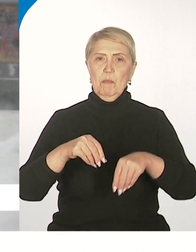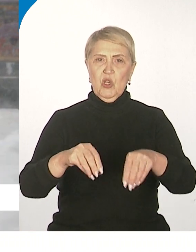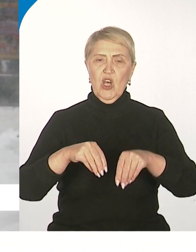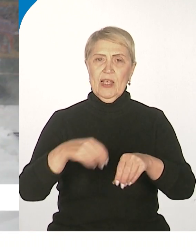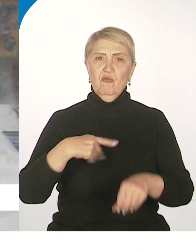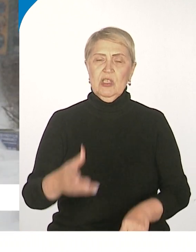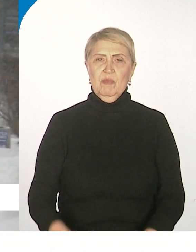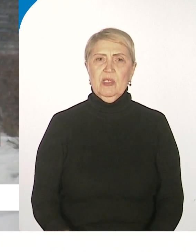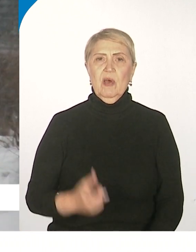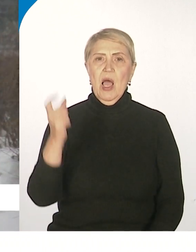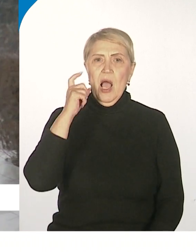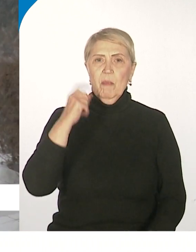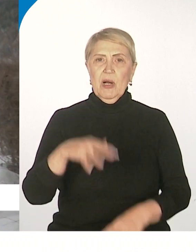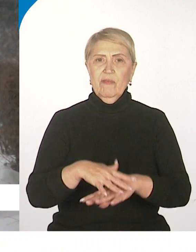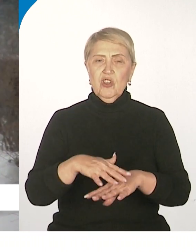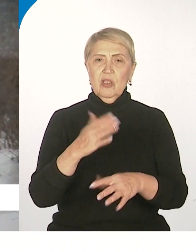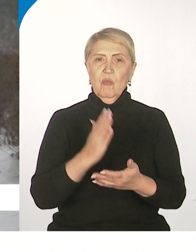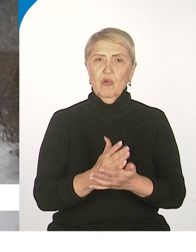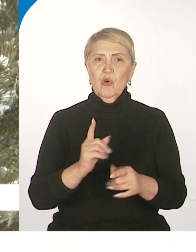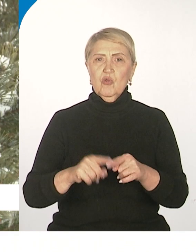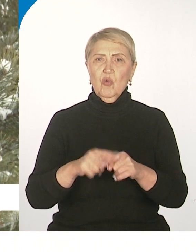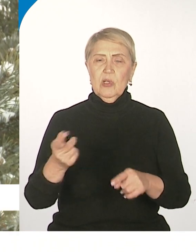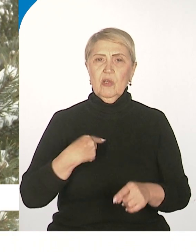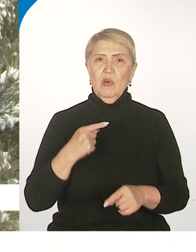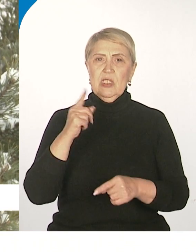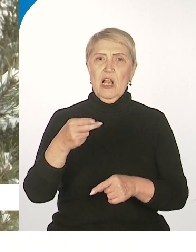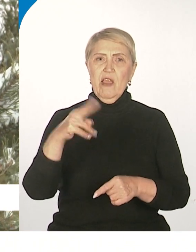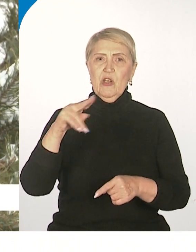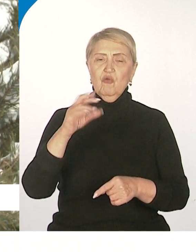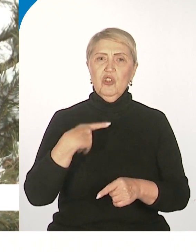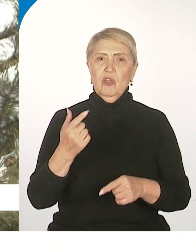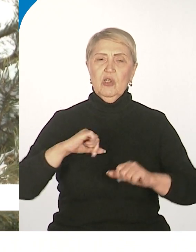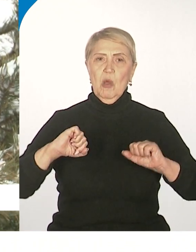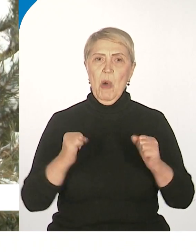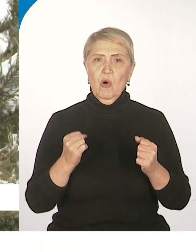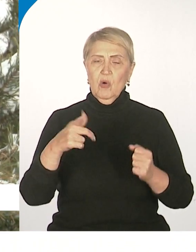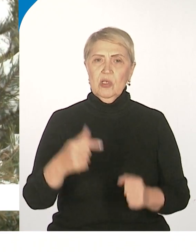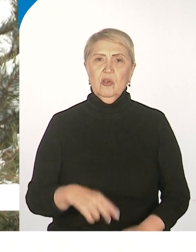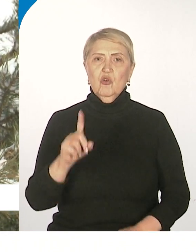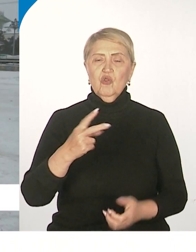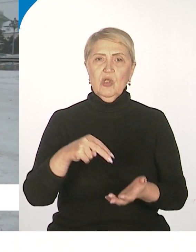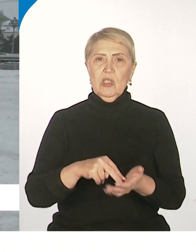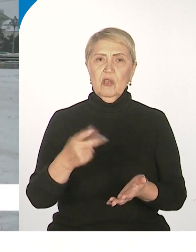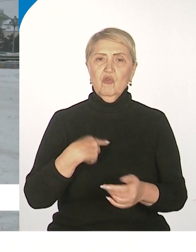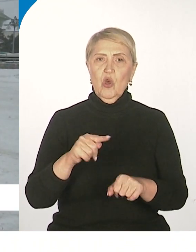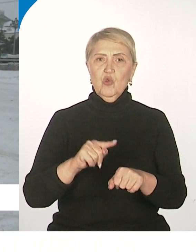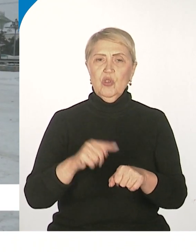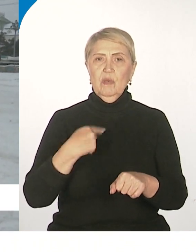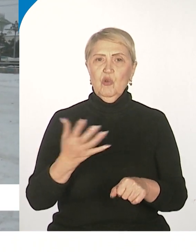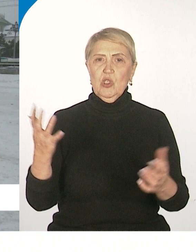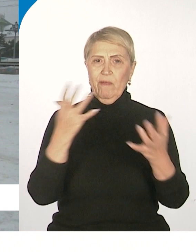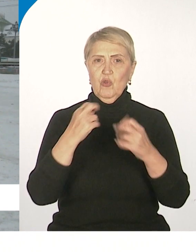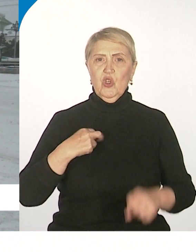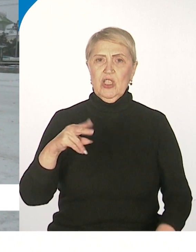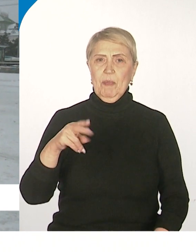смесью. Хабаровчан поджидают еще и дальневосточные морозы. Холод уже затекает в краевой центр, что станет ощутимо в ночь на пятницу.